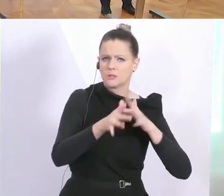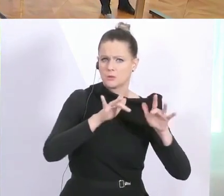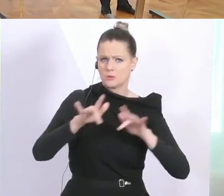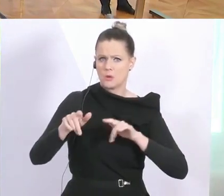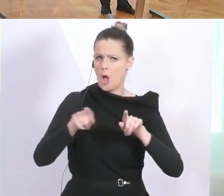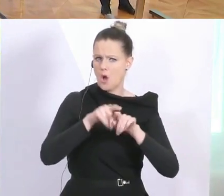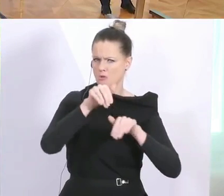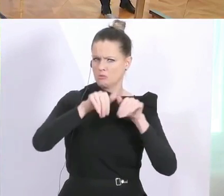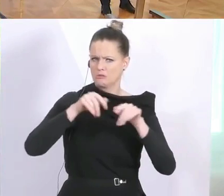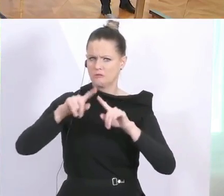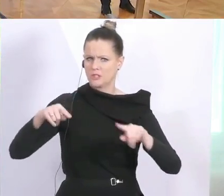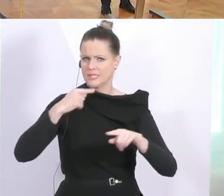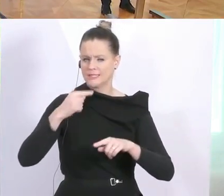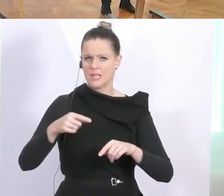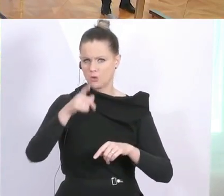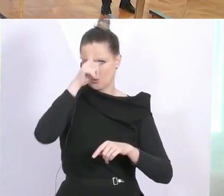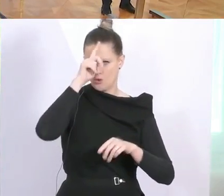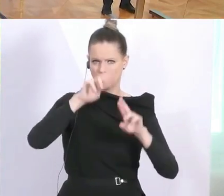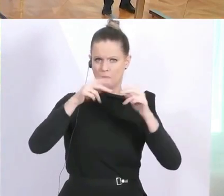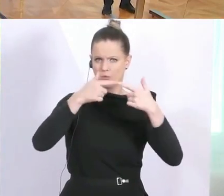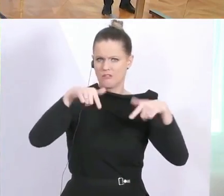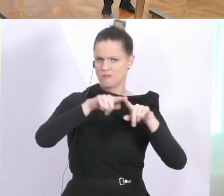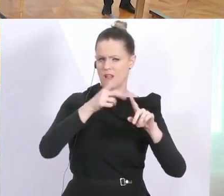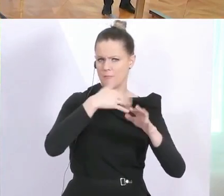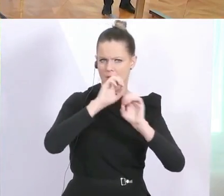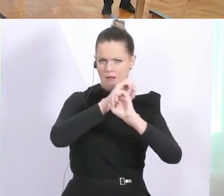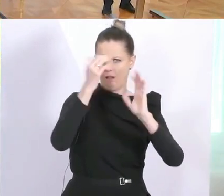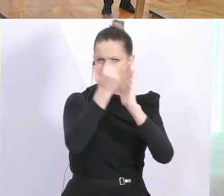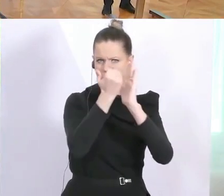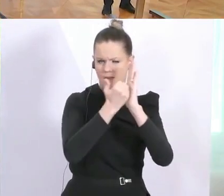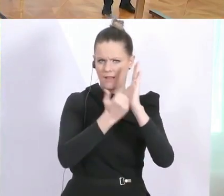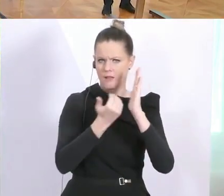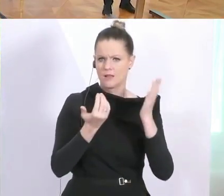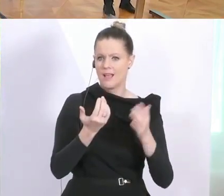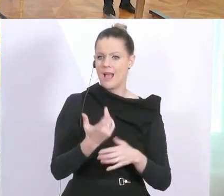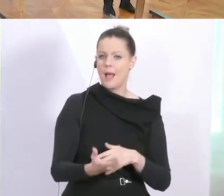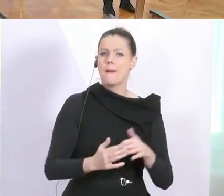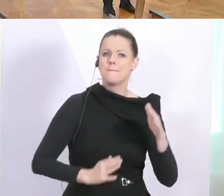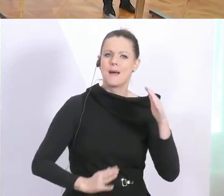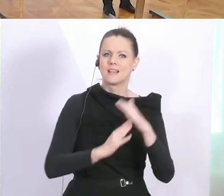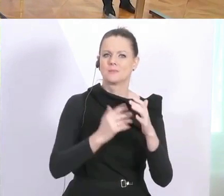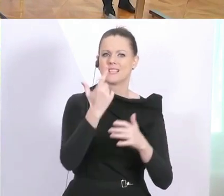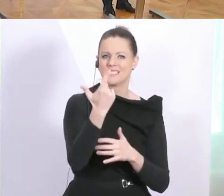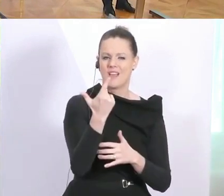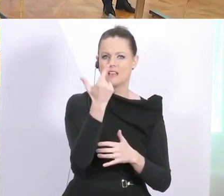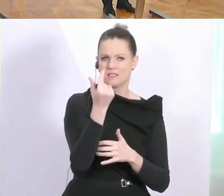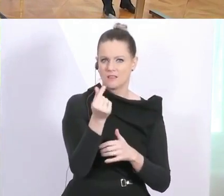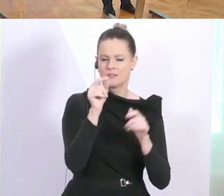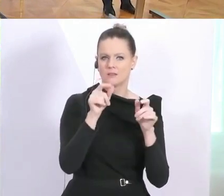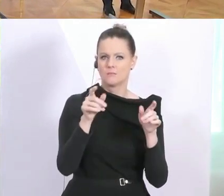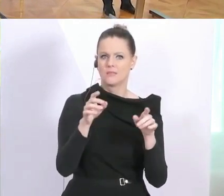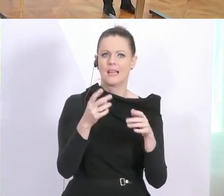der Vergangenheit. Deutsche Bundesländer haben da recht klare Regelungen, dass maximal zwei Leute sich zusammen in der Öffentlichkeit treffen dürfen, egal ob